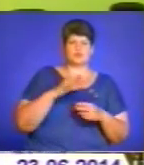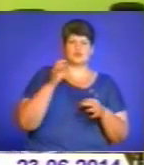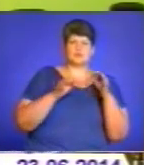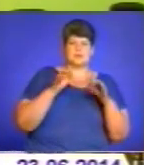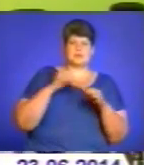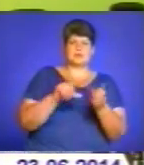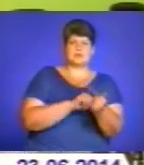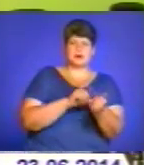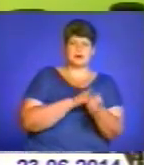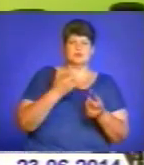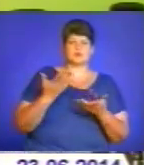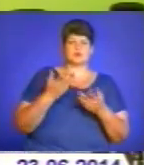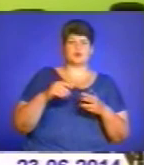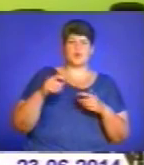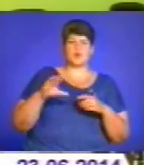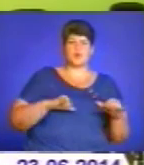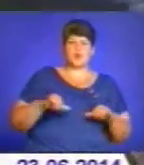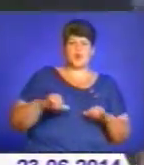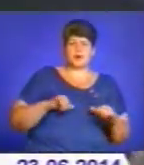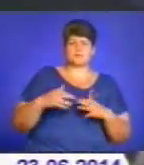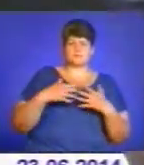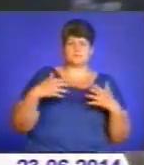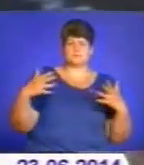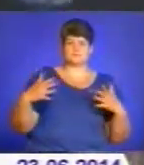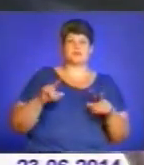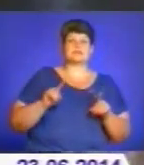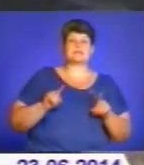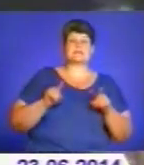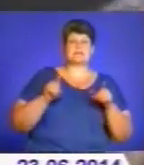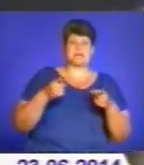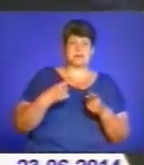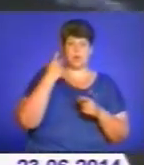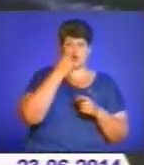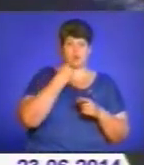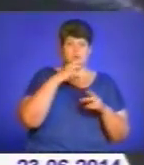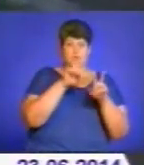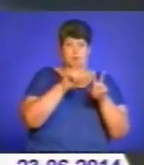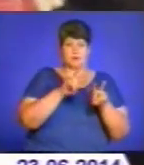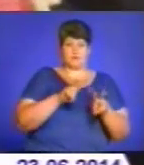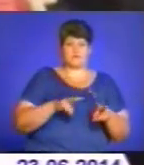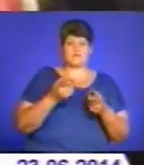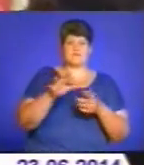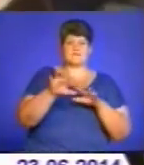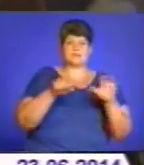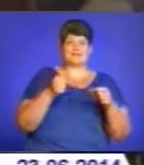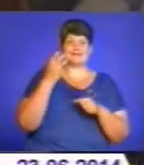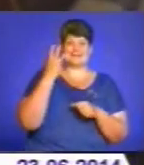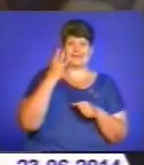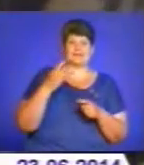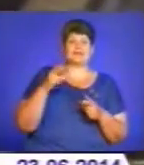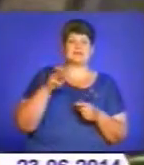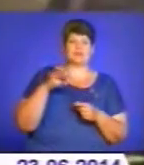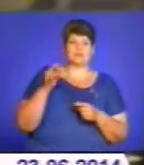наркозлочини, хуліганство, нанесені тілесних ушкоджень. Під час затримання особистого огляду та обшуків у них вилучили три травматичних та один